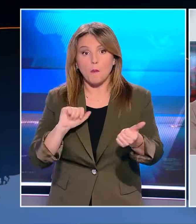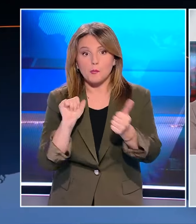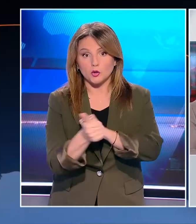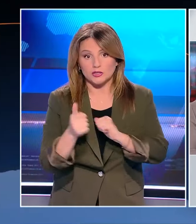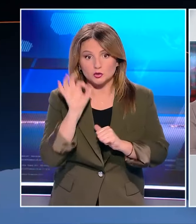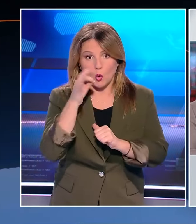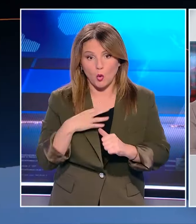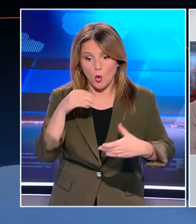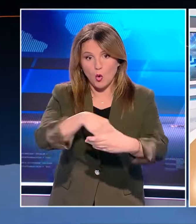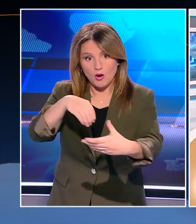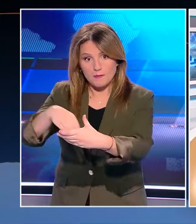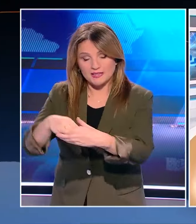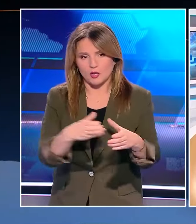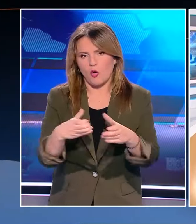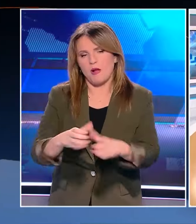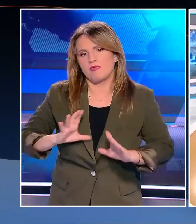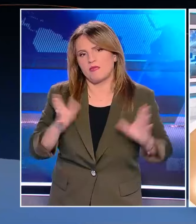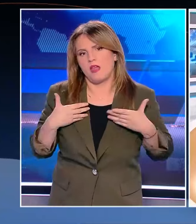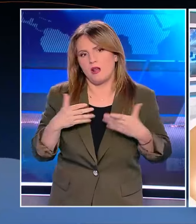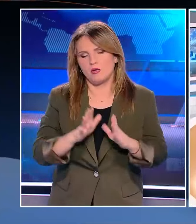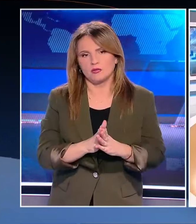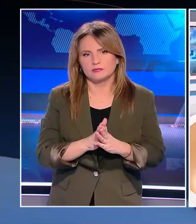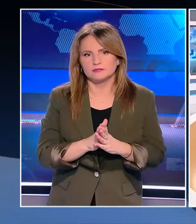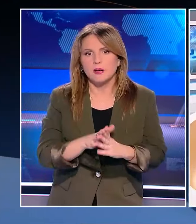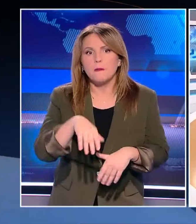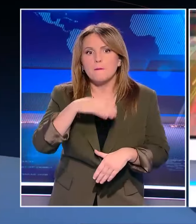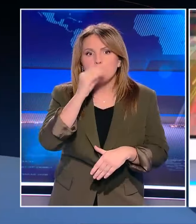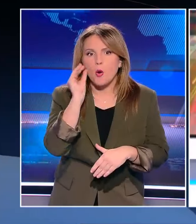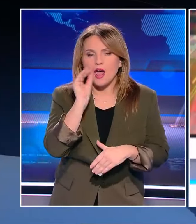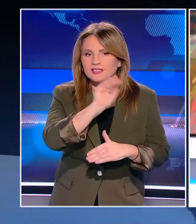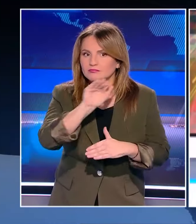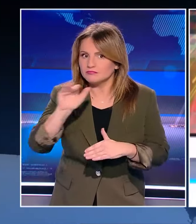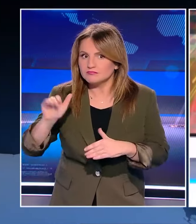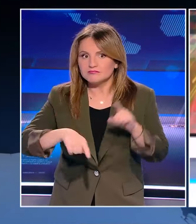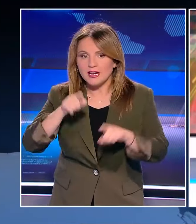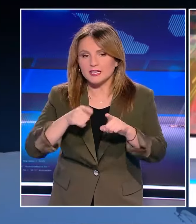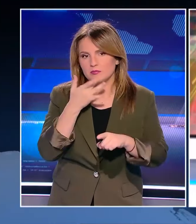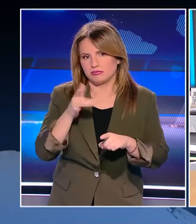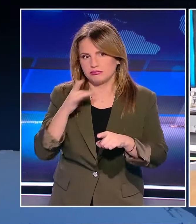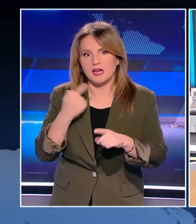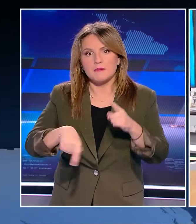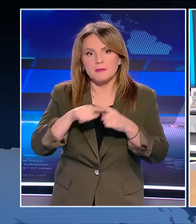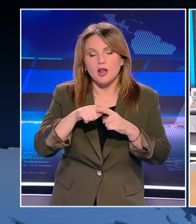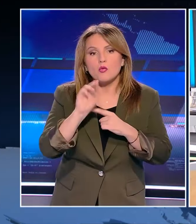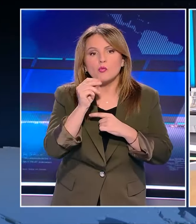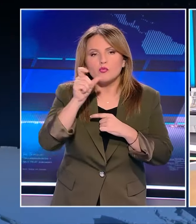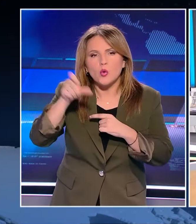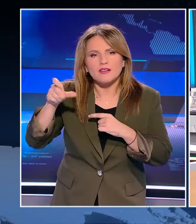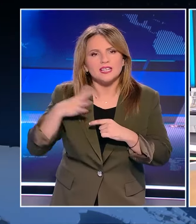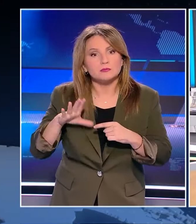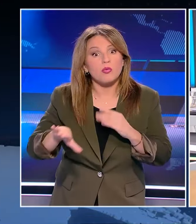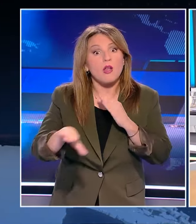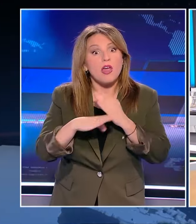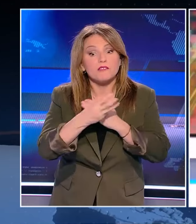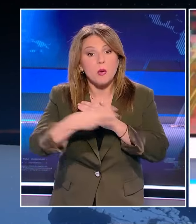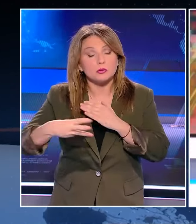κάποια κοινοβουλευτική ομάδα Ο Παύλος Πολάκης έκανε προσκλητήριο σε κάποιους πρώην συντρόφους του Ενώ κάλεσε και τους βουλευτές που έχουν τάσης φυγής να